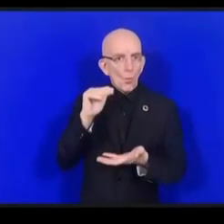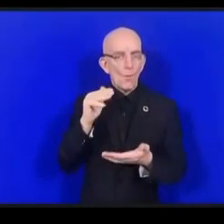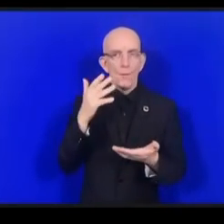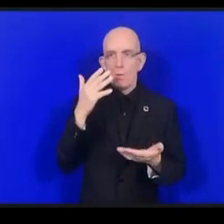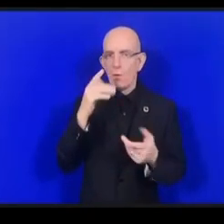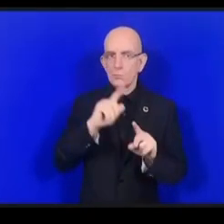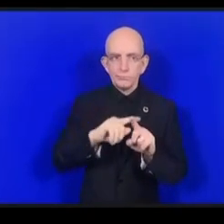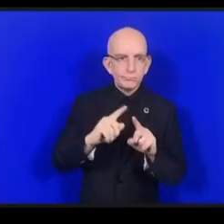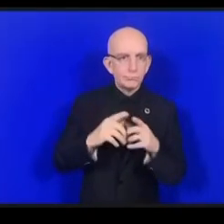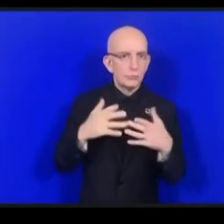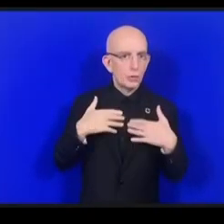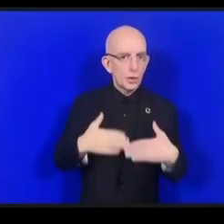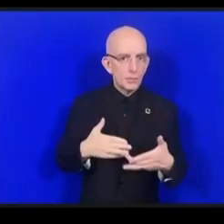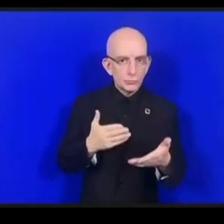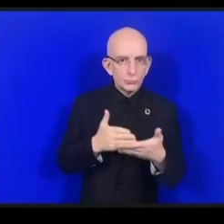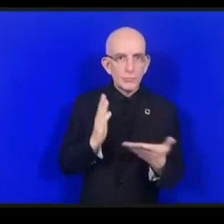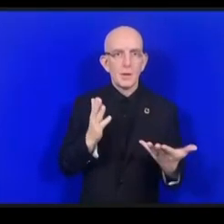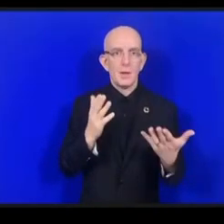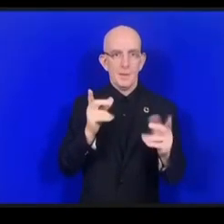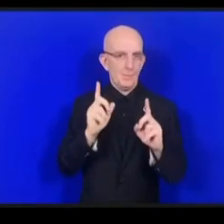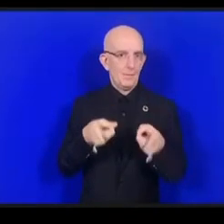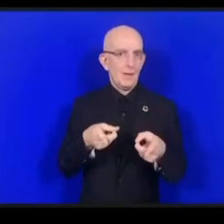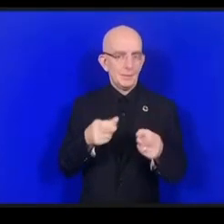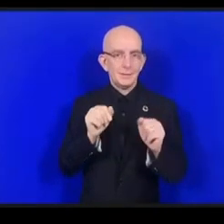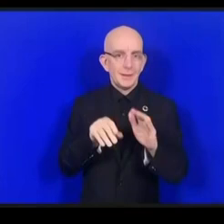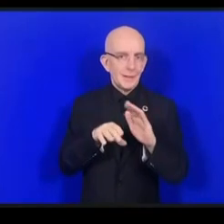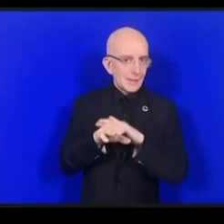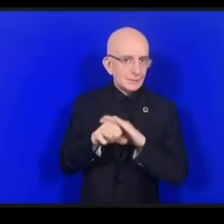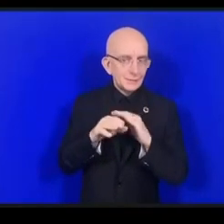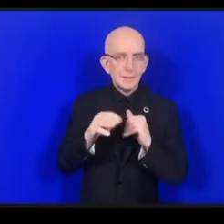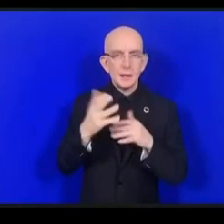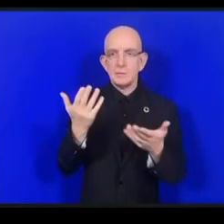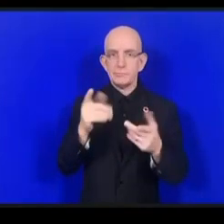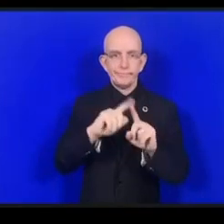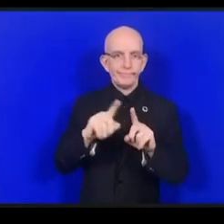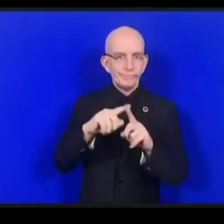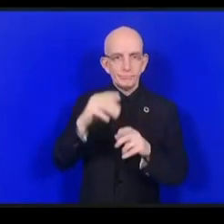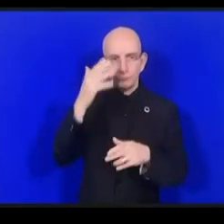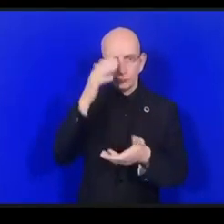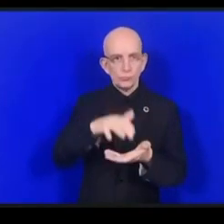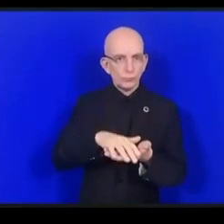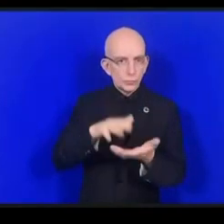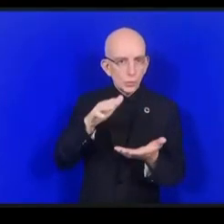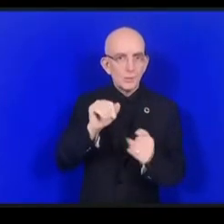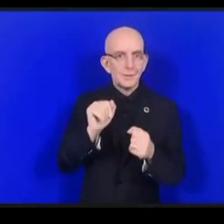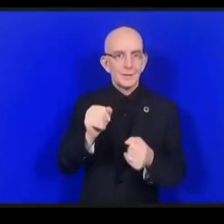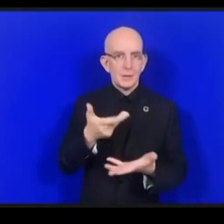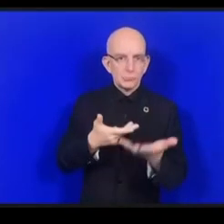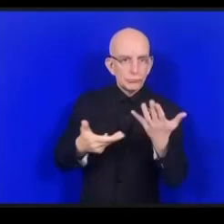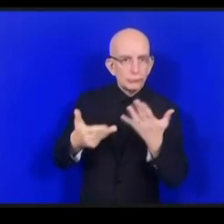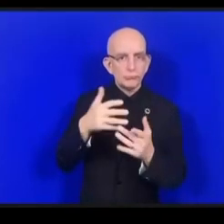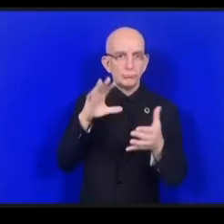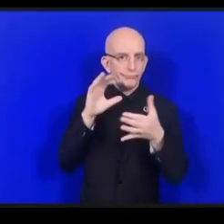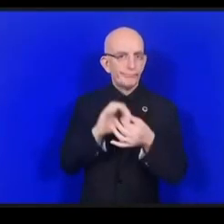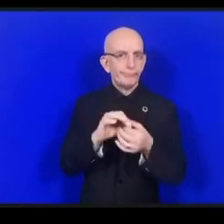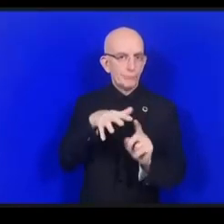معارف موضوع في سياقها تقابل للتقاسم شفافة مفتوحة